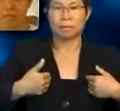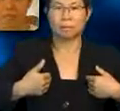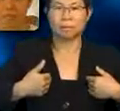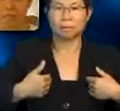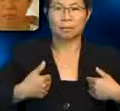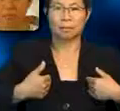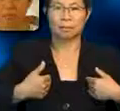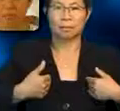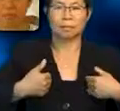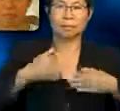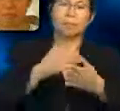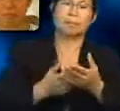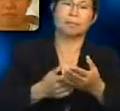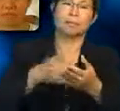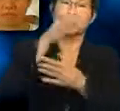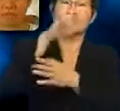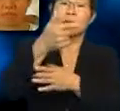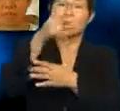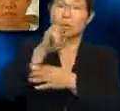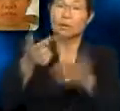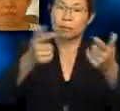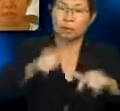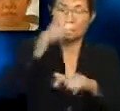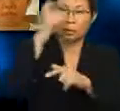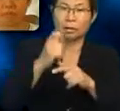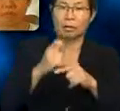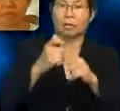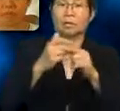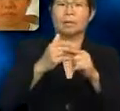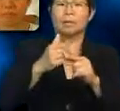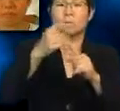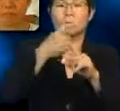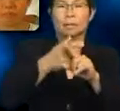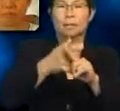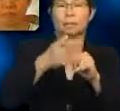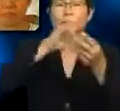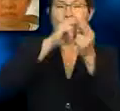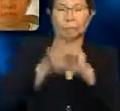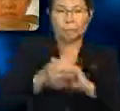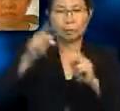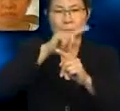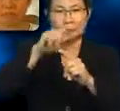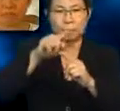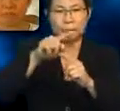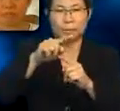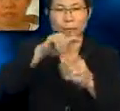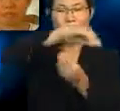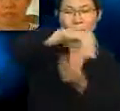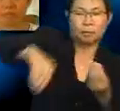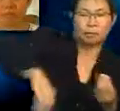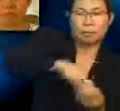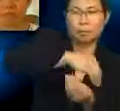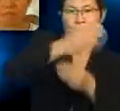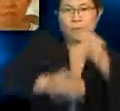-fasa bulan berlaku kerana bulan menerima cahaya matahari yang berubah apabila mengelilingi bumi.